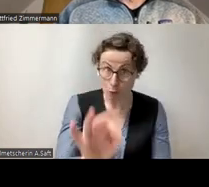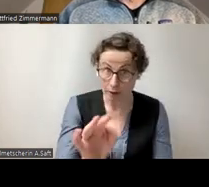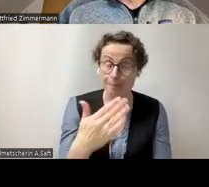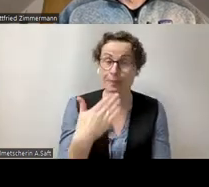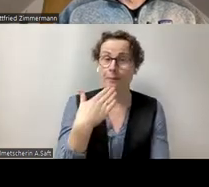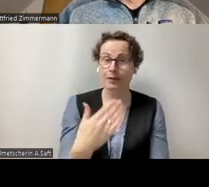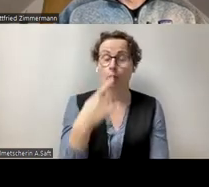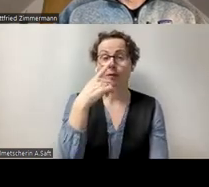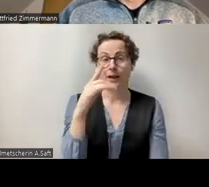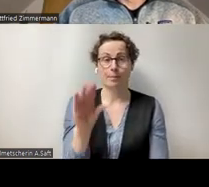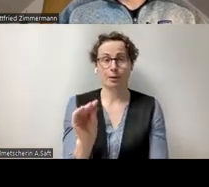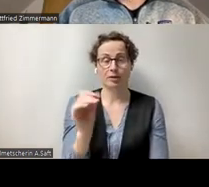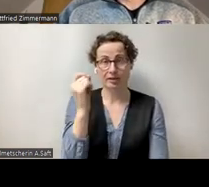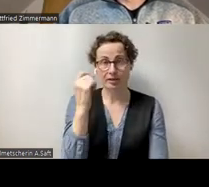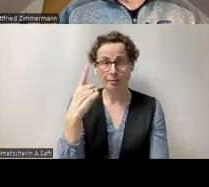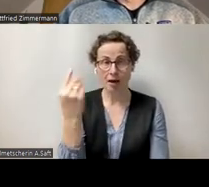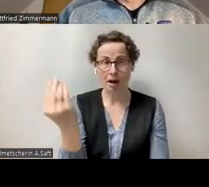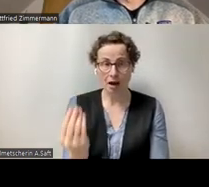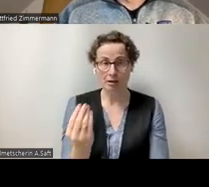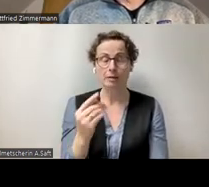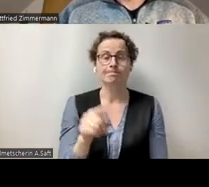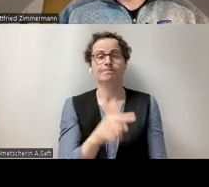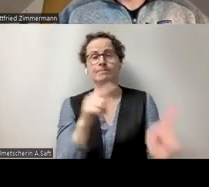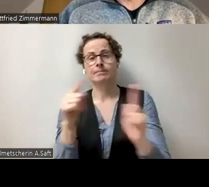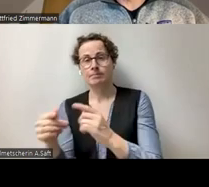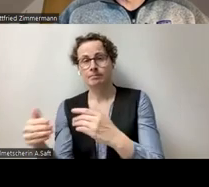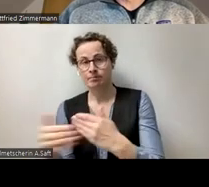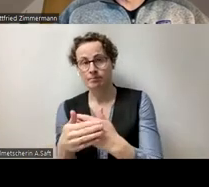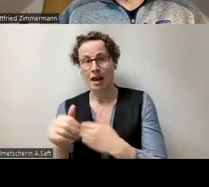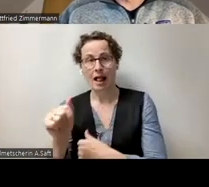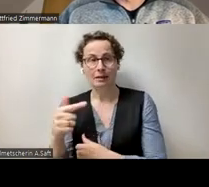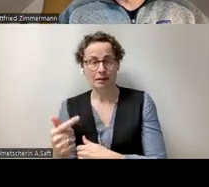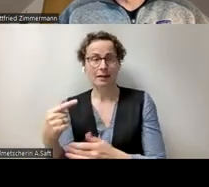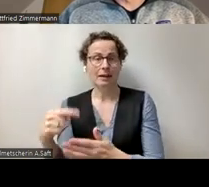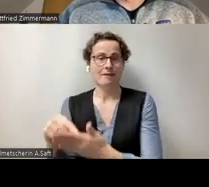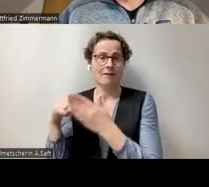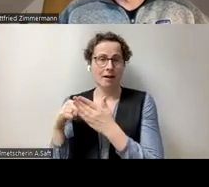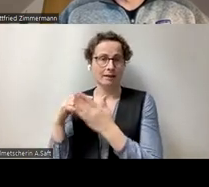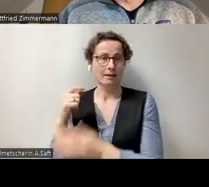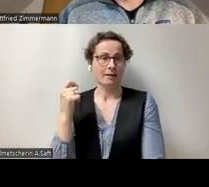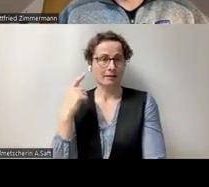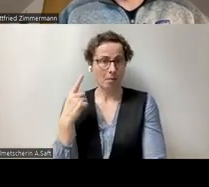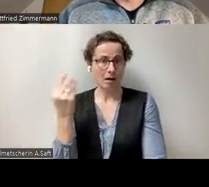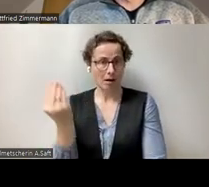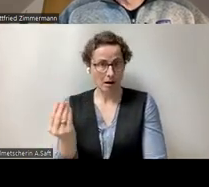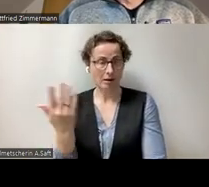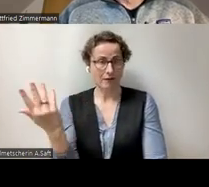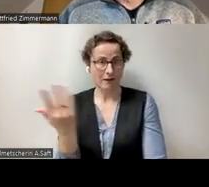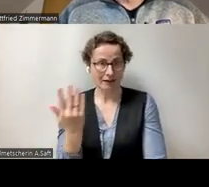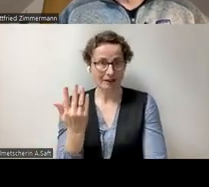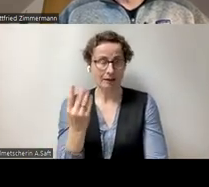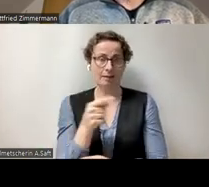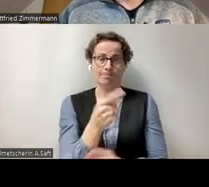einen kleinen Hinweis machen, was für eine Art von SmartArt es sich hier handelt. Also was ist dargestellt?